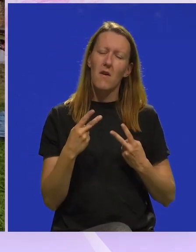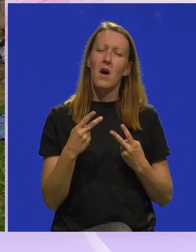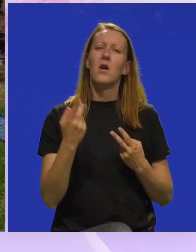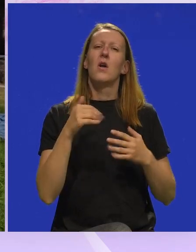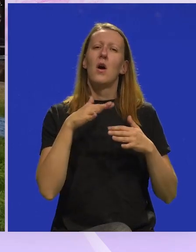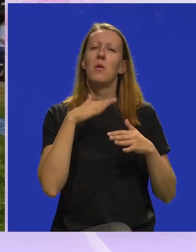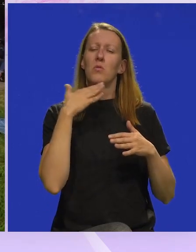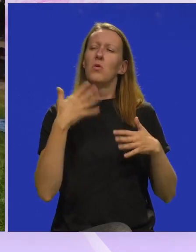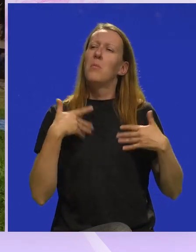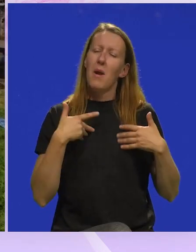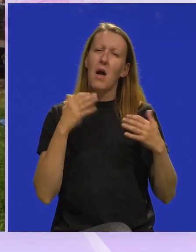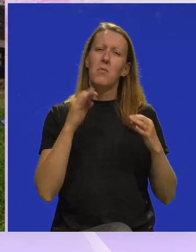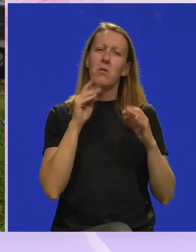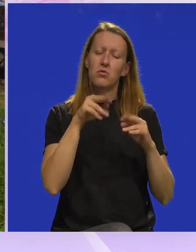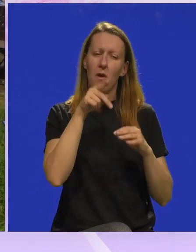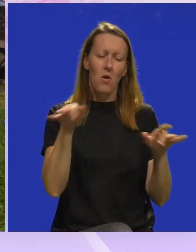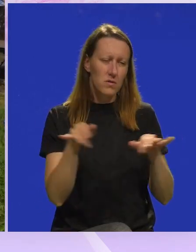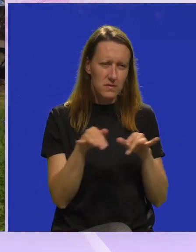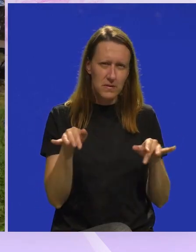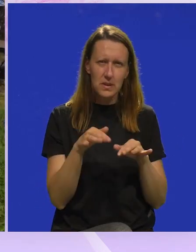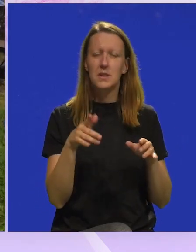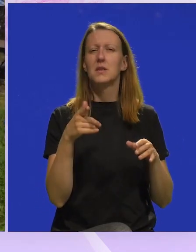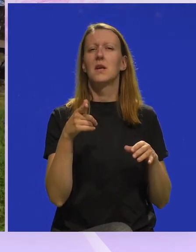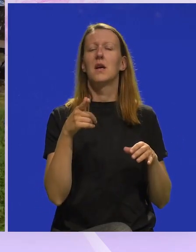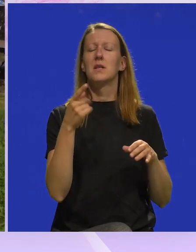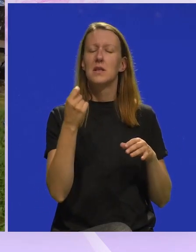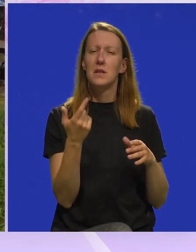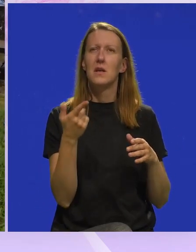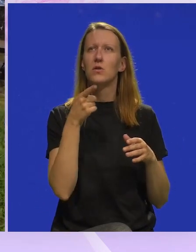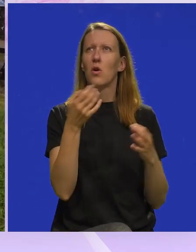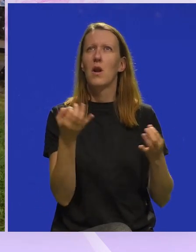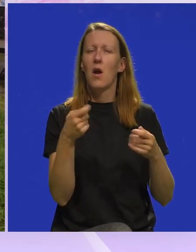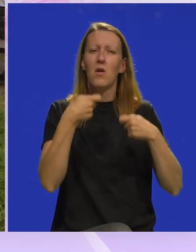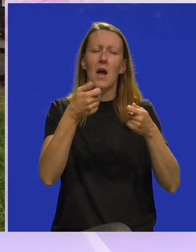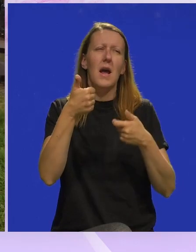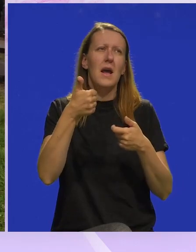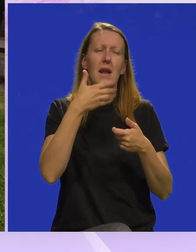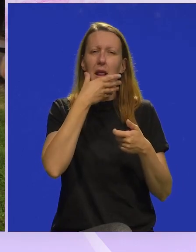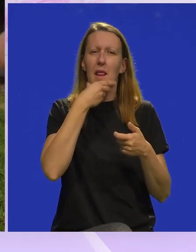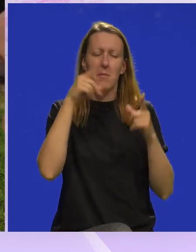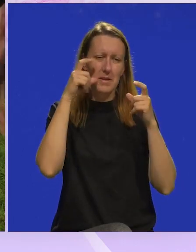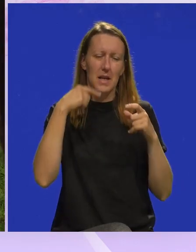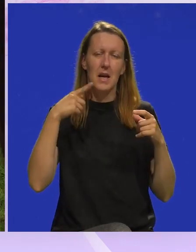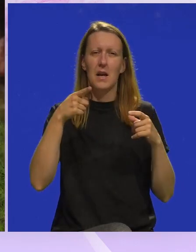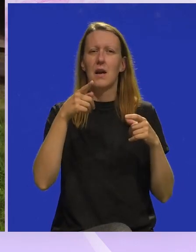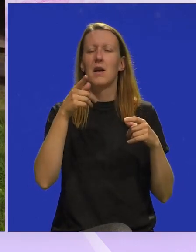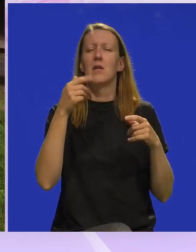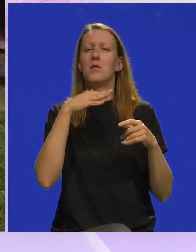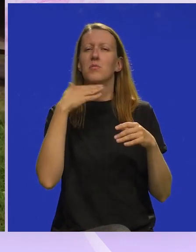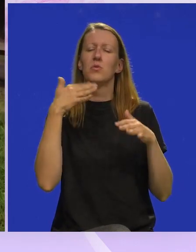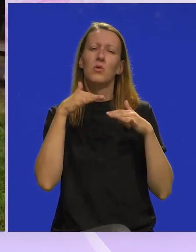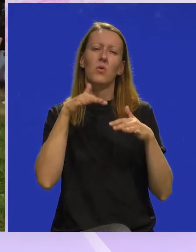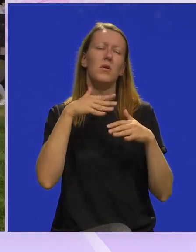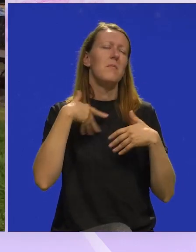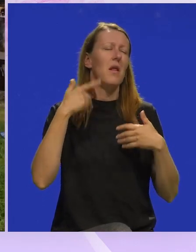da puno mladih upravo može ovako svirati, jer to nekako daje jednu lijepu sliku nastupa. Često